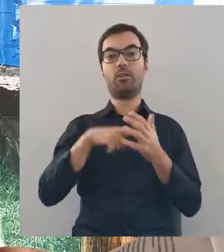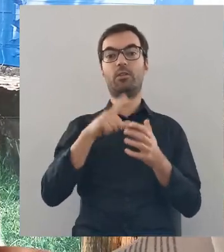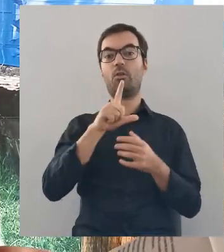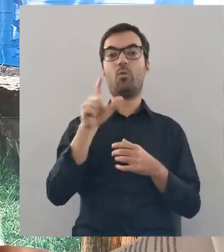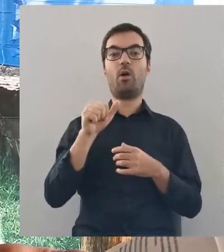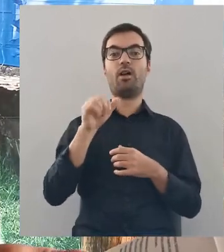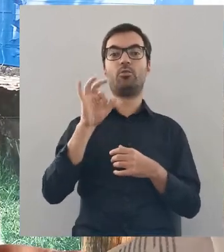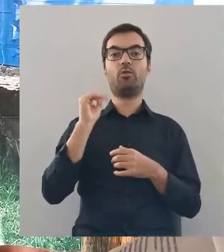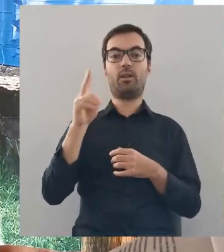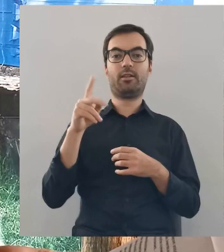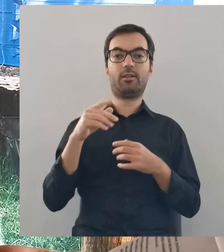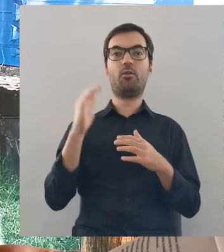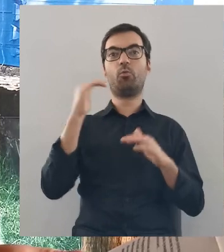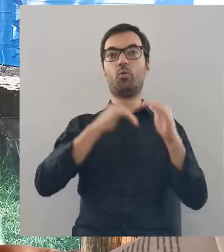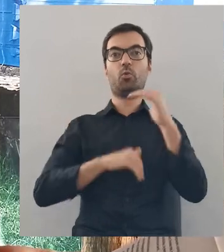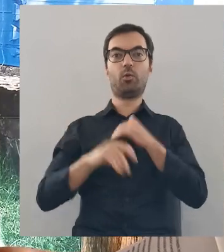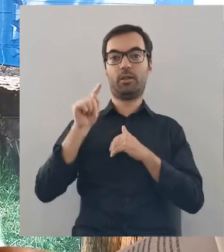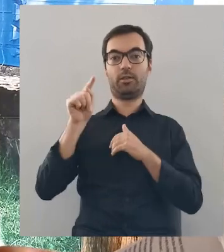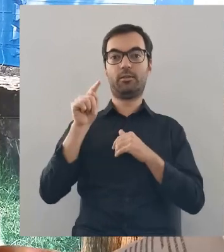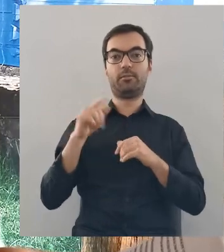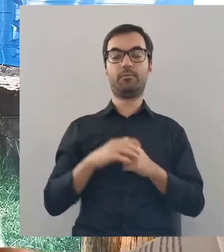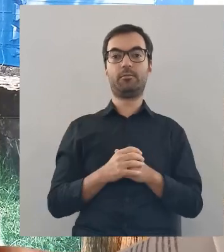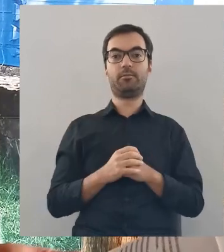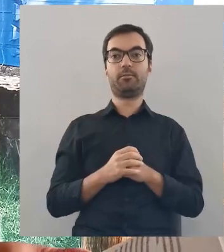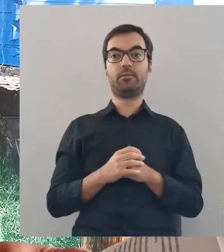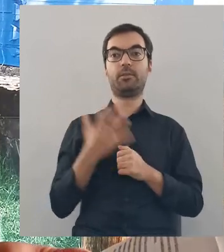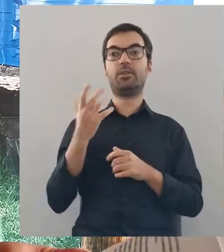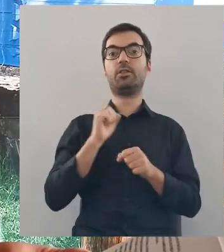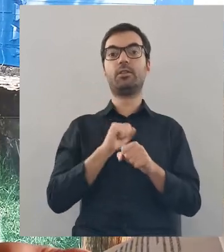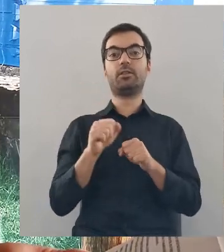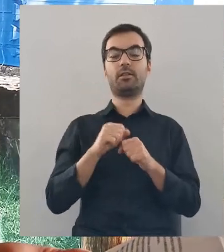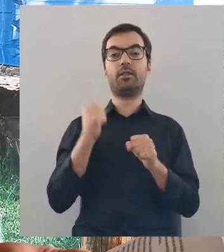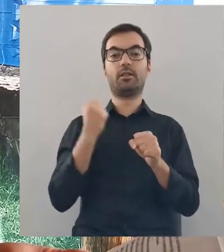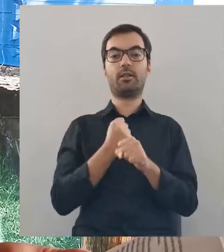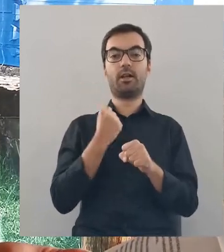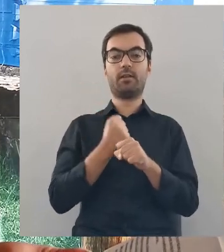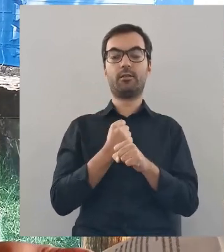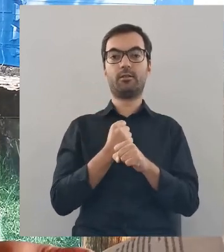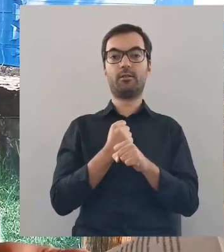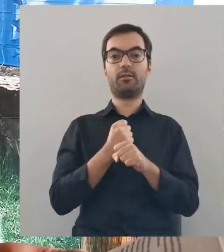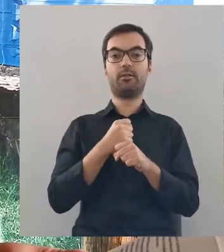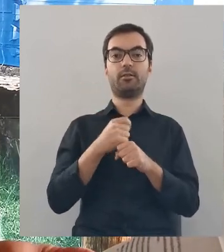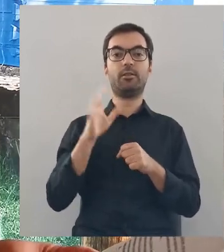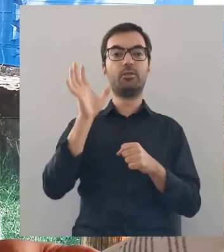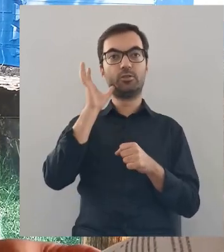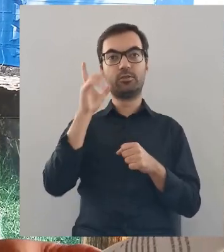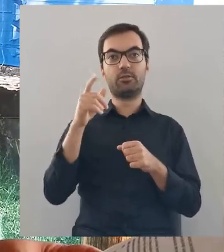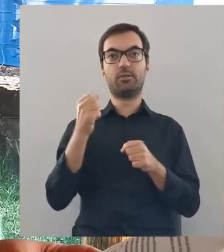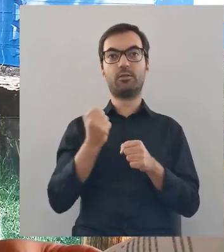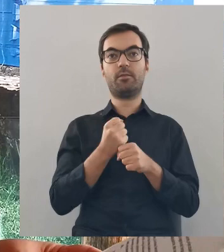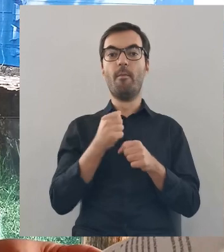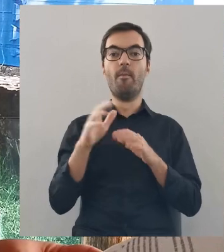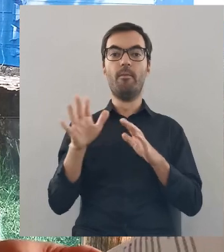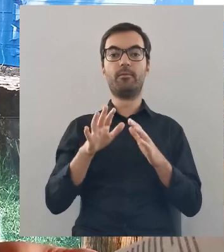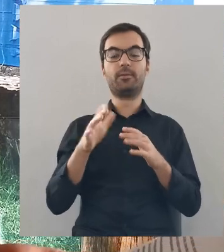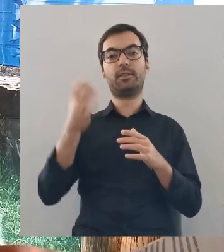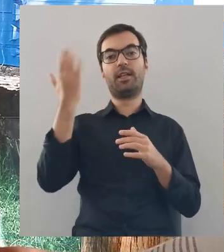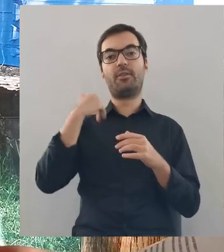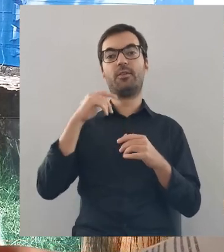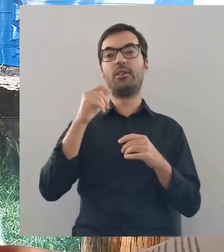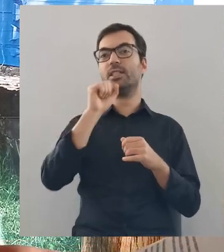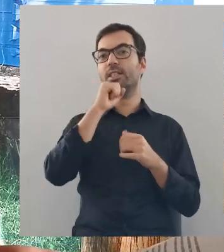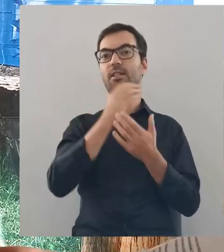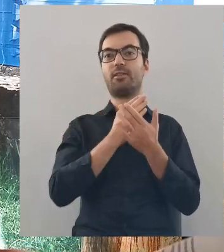po lesie. I właśnie w Łazówku, na wzgórzu, gdzie znajdował się kamień i w ogóle wieść głosiła, że